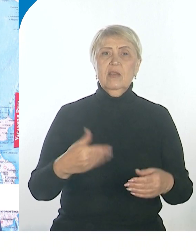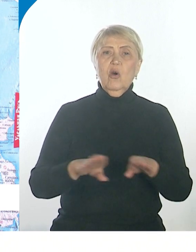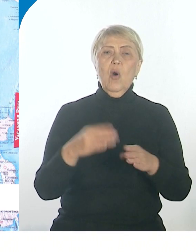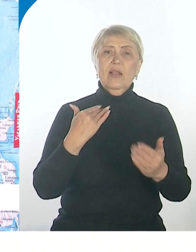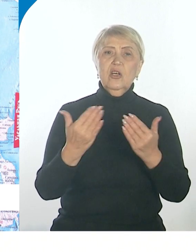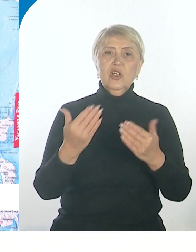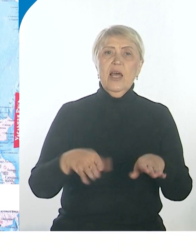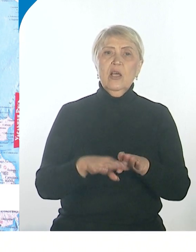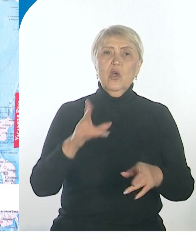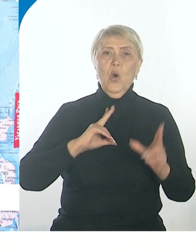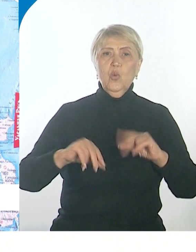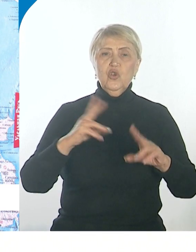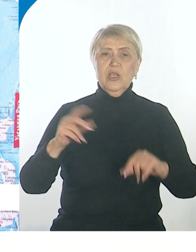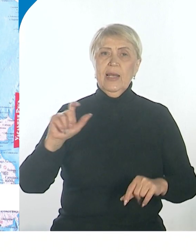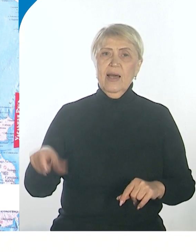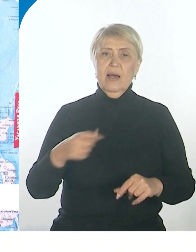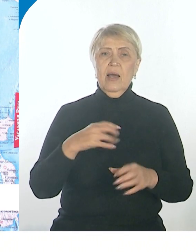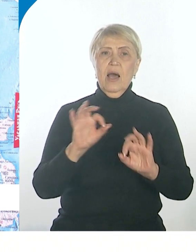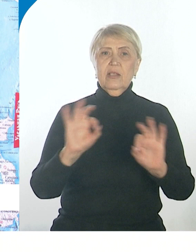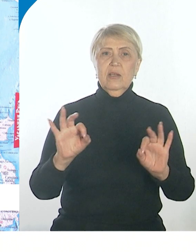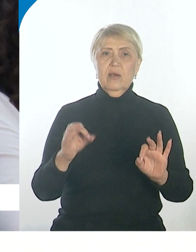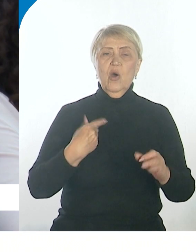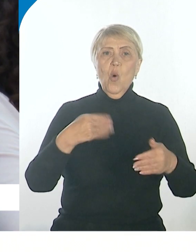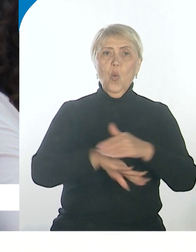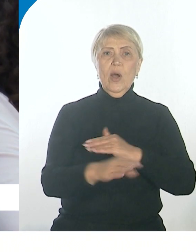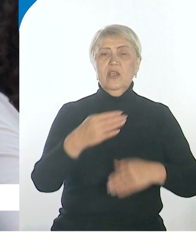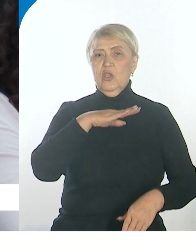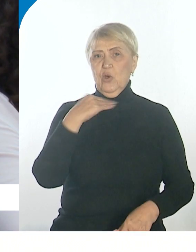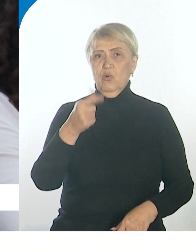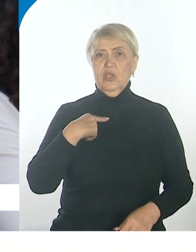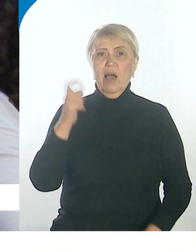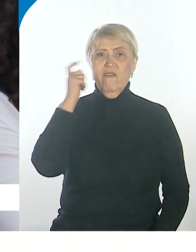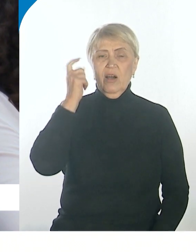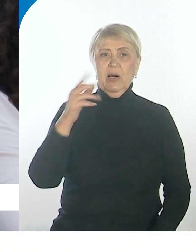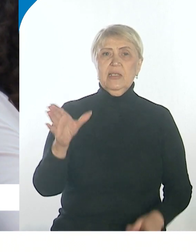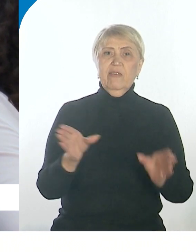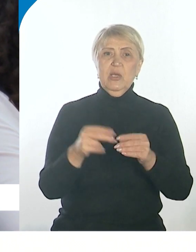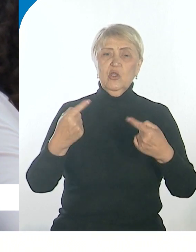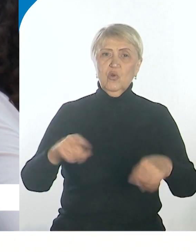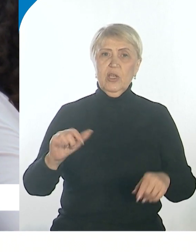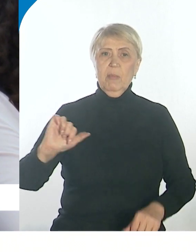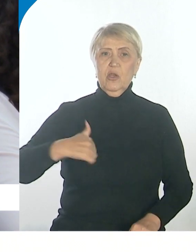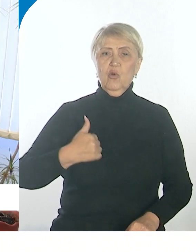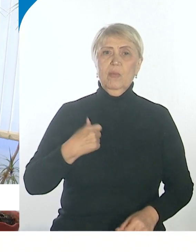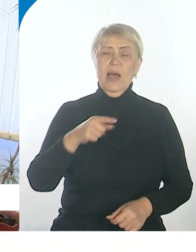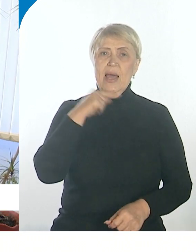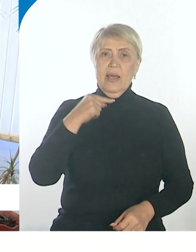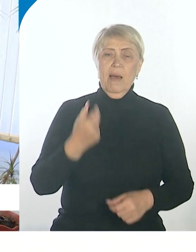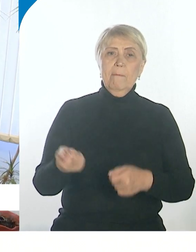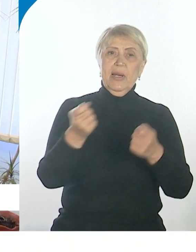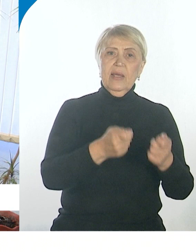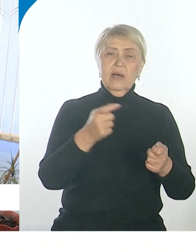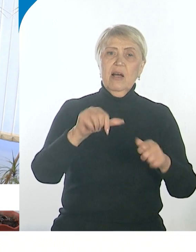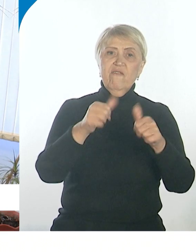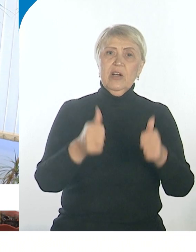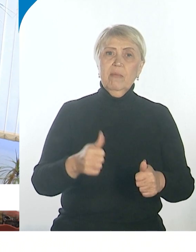преподаватели. Просто уходить не хочется. Хабаровск Владимир Шарпатов вместе с другими героями России приехал в рамках всероссийской